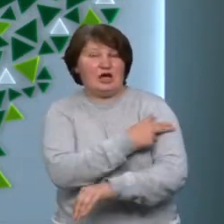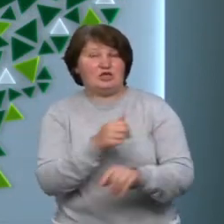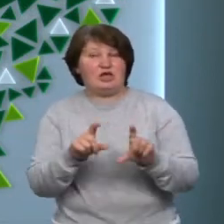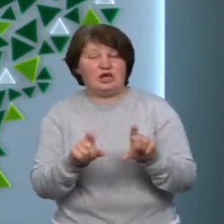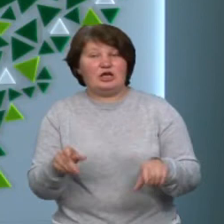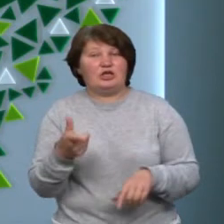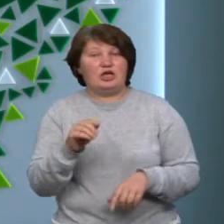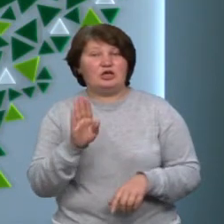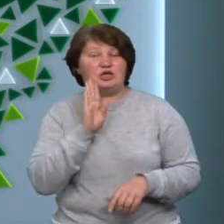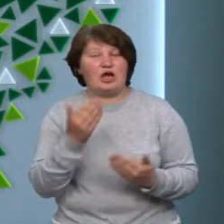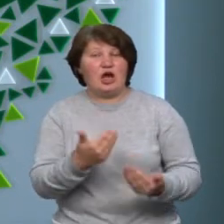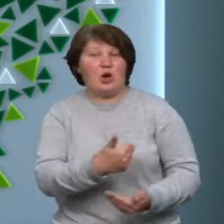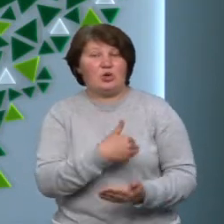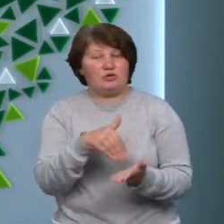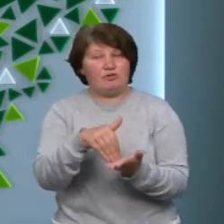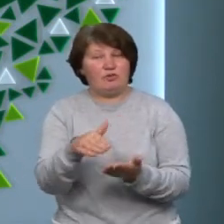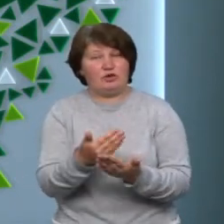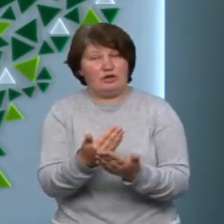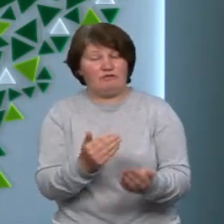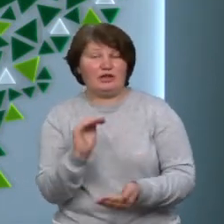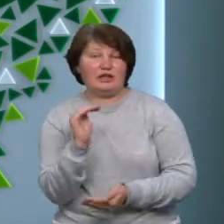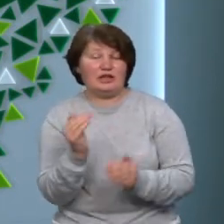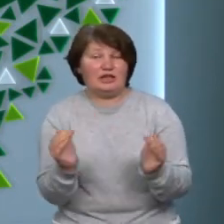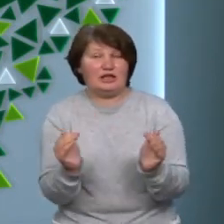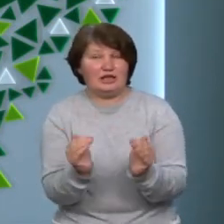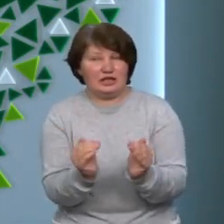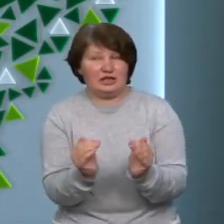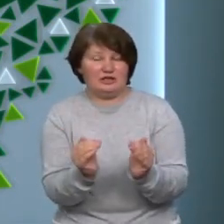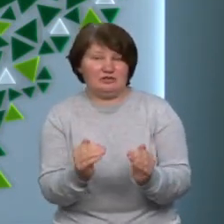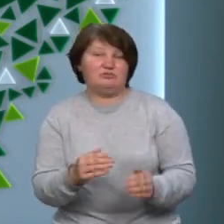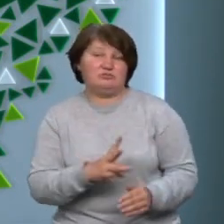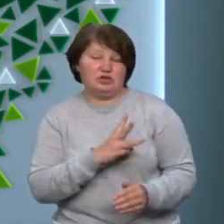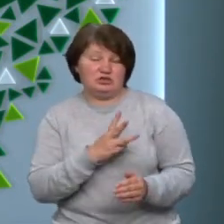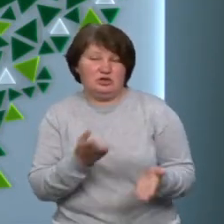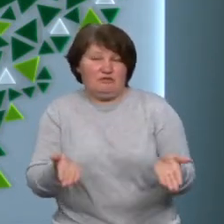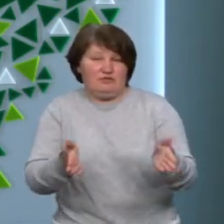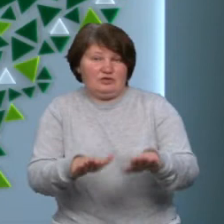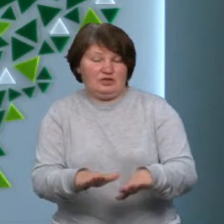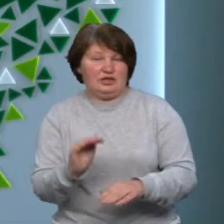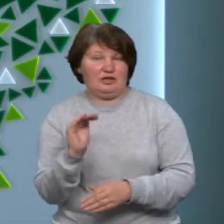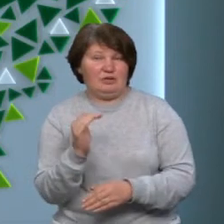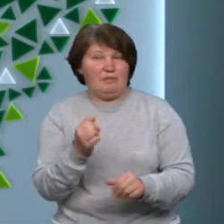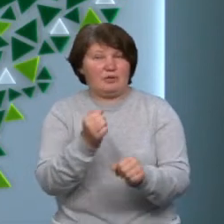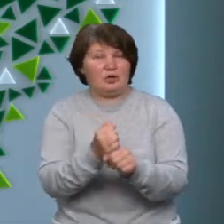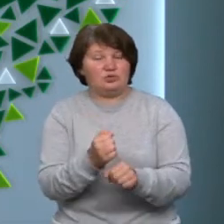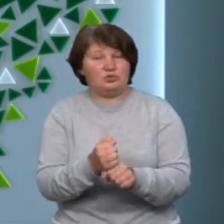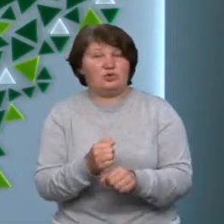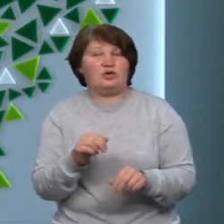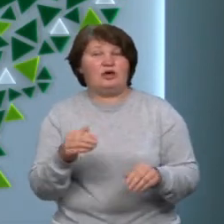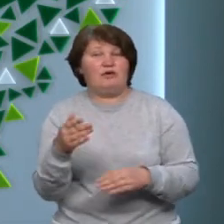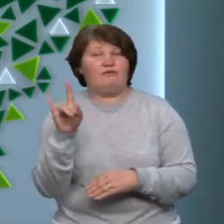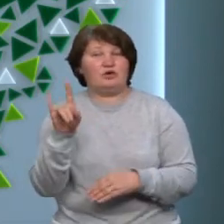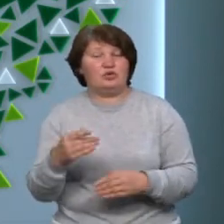жінка, яка хоче відмовитись від новонародженої дитини, може анонімно залишити своє немовля. Працює «Вікно життя» з 2014